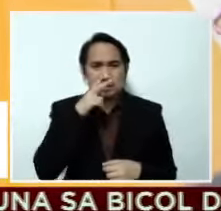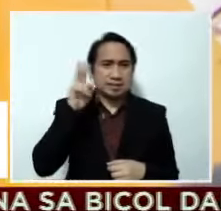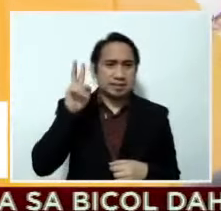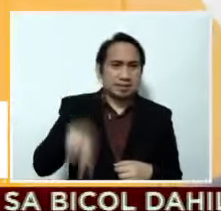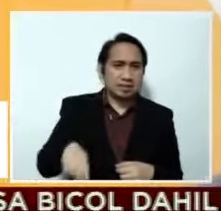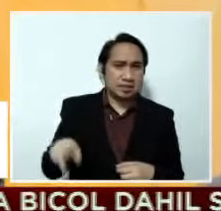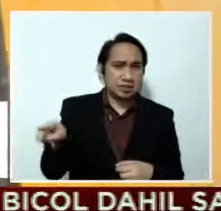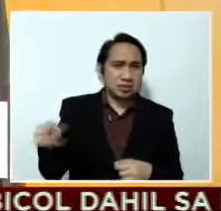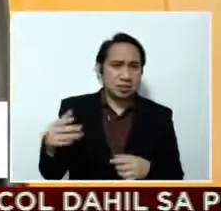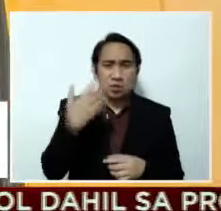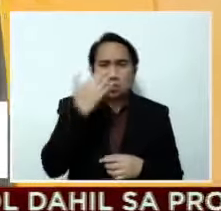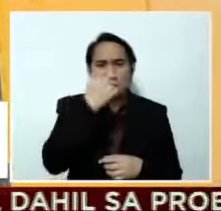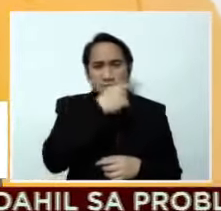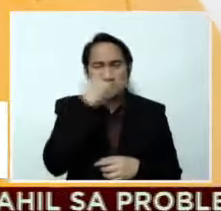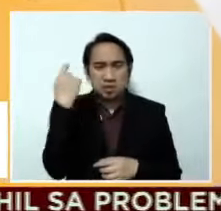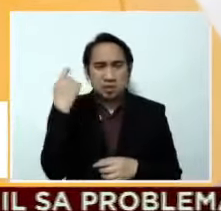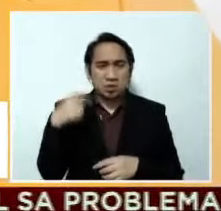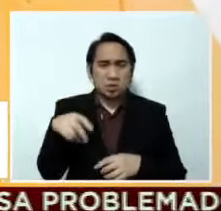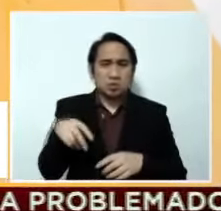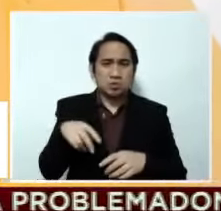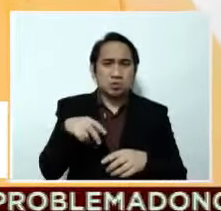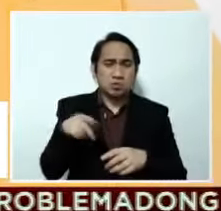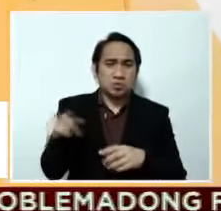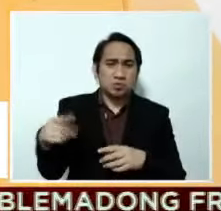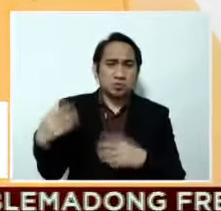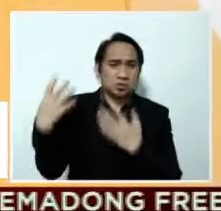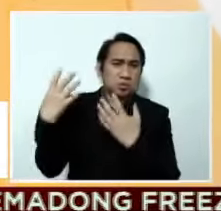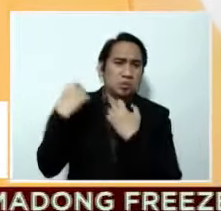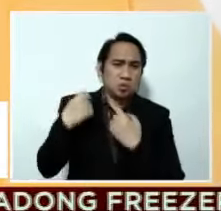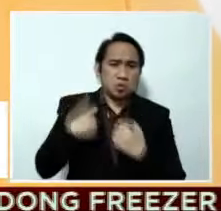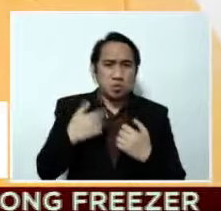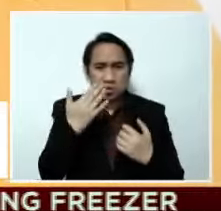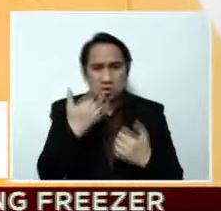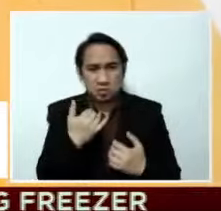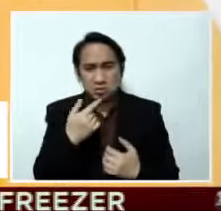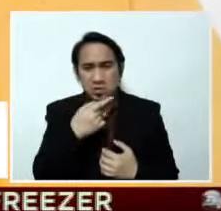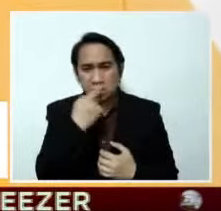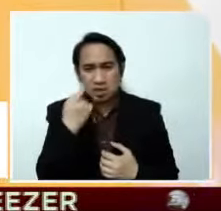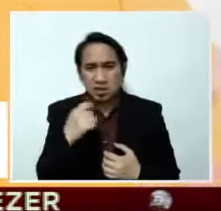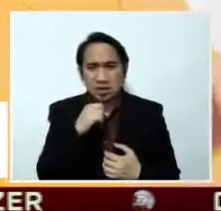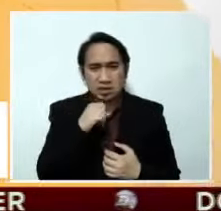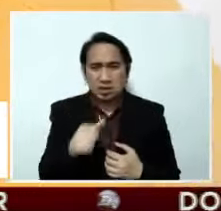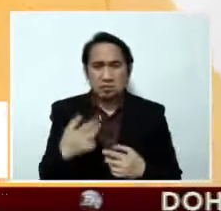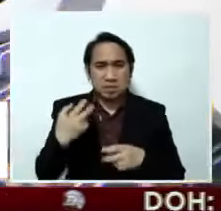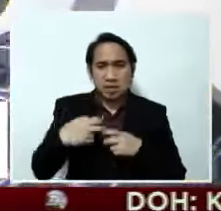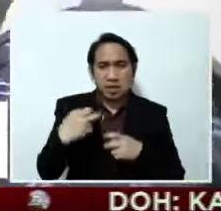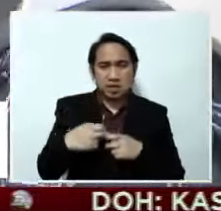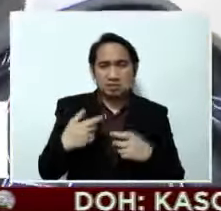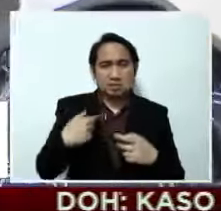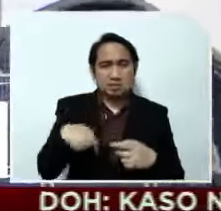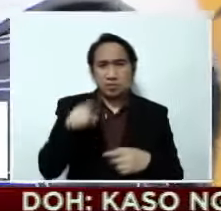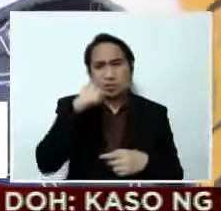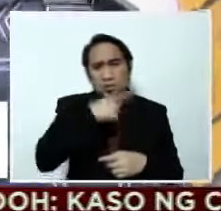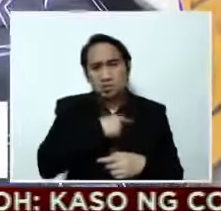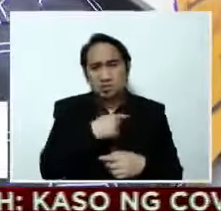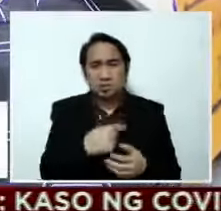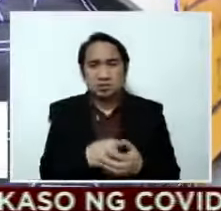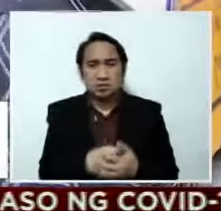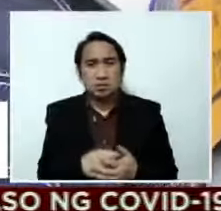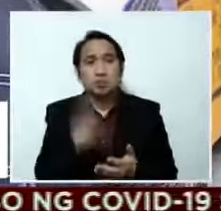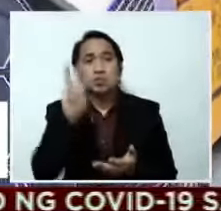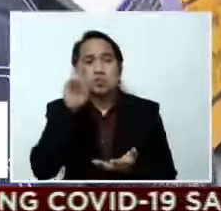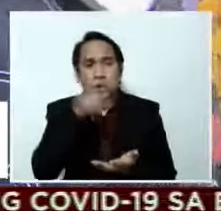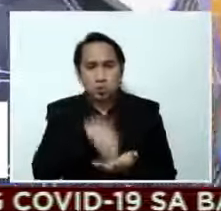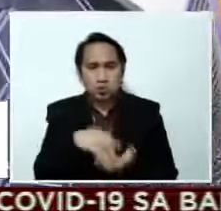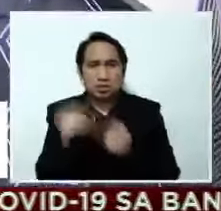sa likod nila sa unahan ako. Huli nila nang huli. Sana eh, hindi naman kami masyado pahirapan ng mga driver. Dalawang libong piso ang